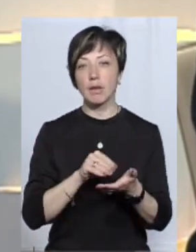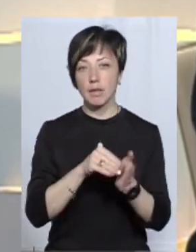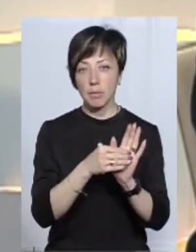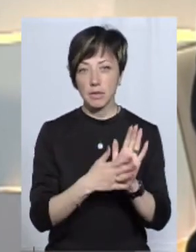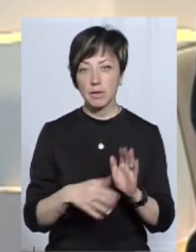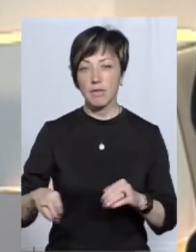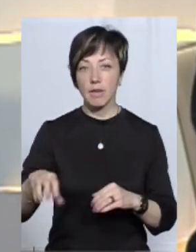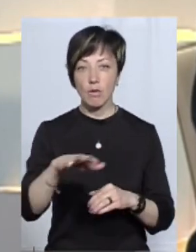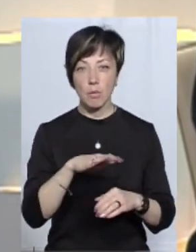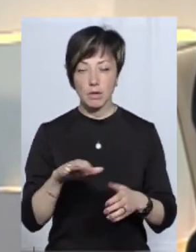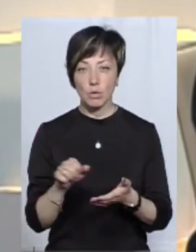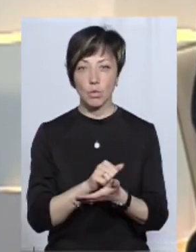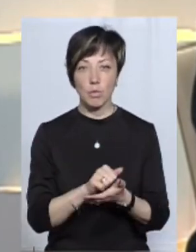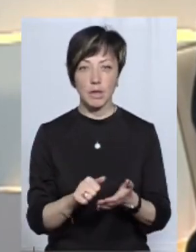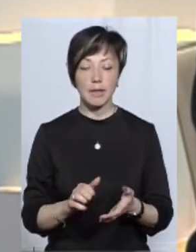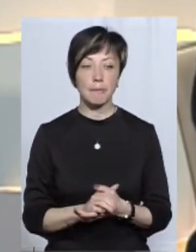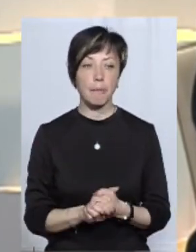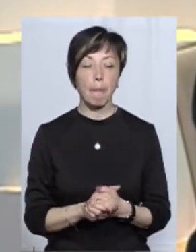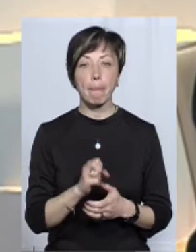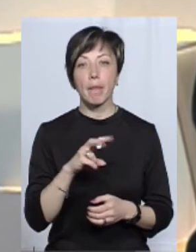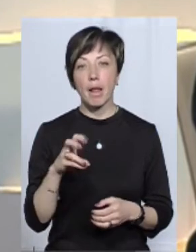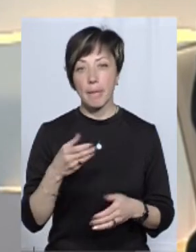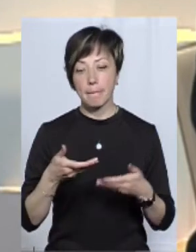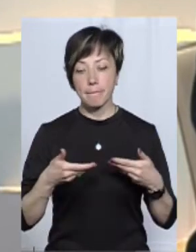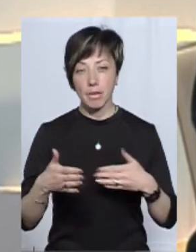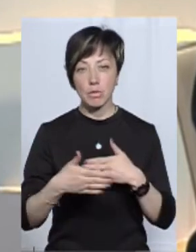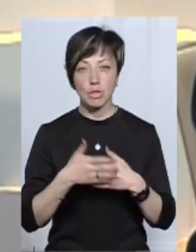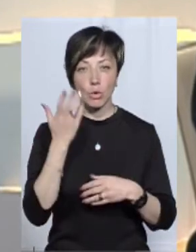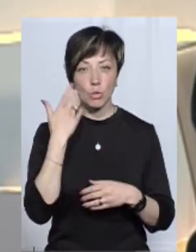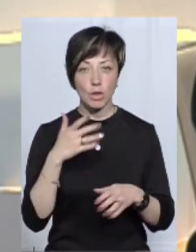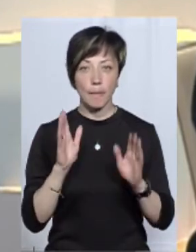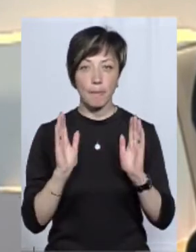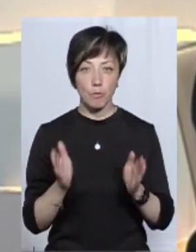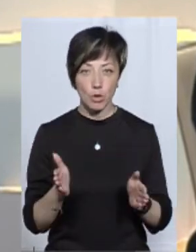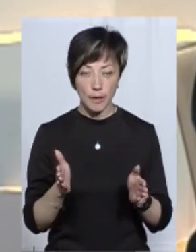Всесвітня митна організація дуже активно цим займається. Але ми наближаємося, і коли буде